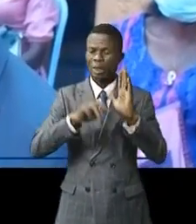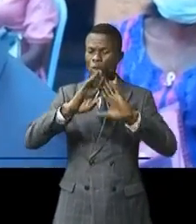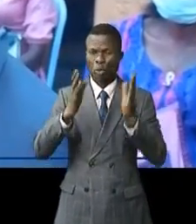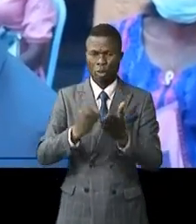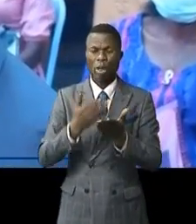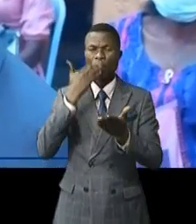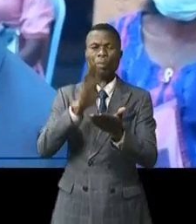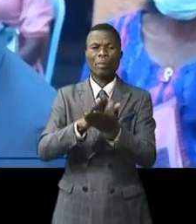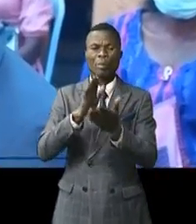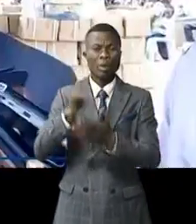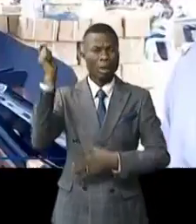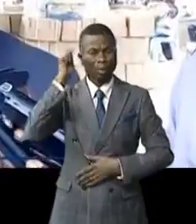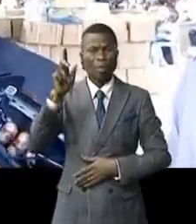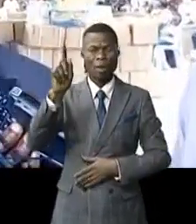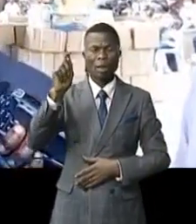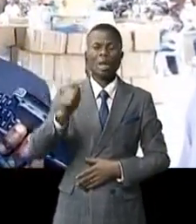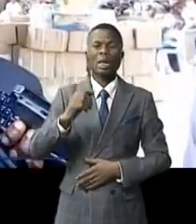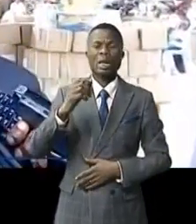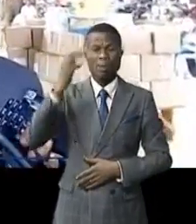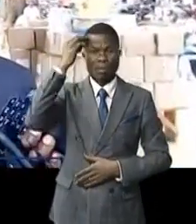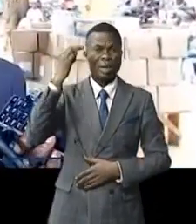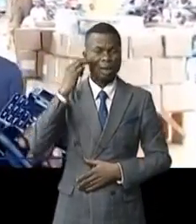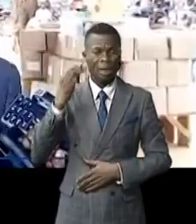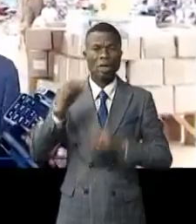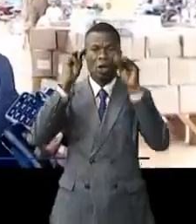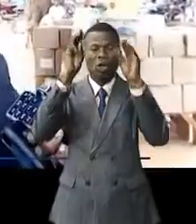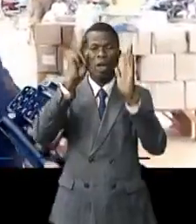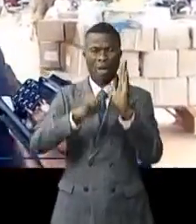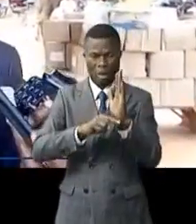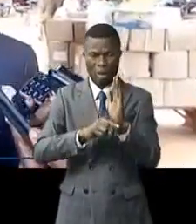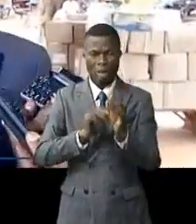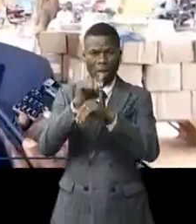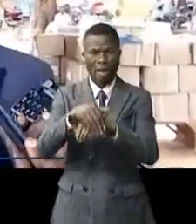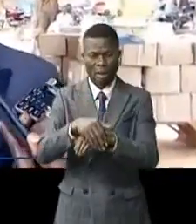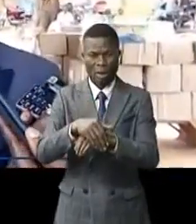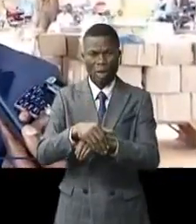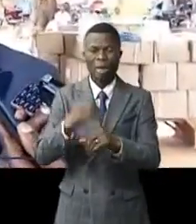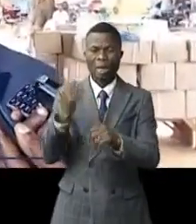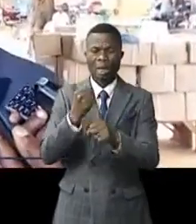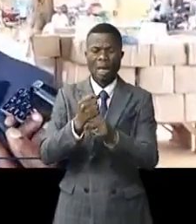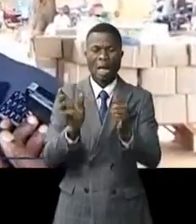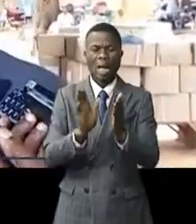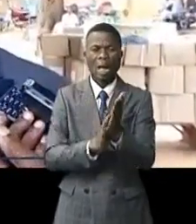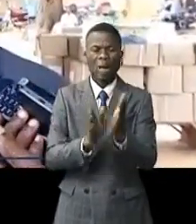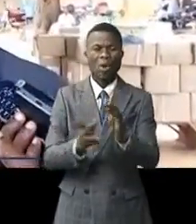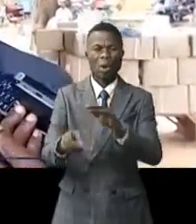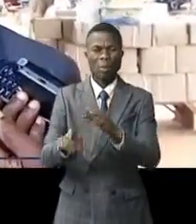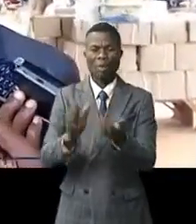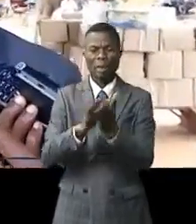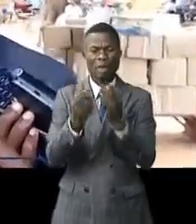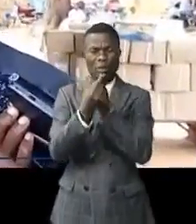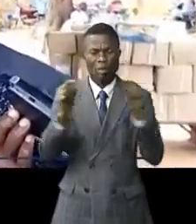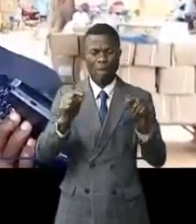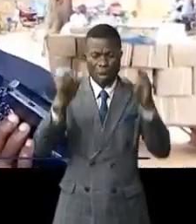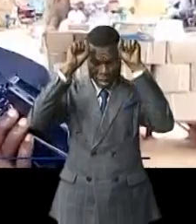hommage au professeur Tony Mouabakazadi ministre de l'EPST engagé pour l'effectivité de la gratuité de l'enseignement de base tel qu'évolu